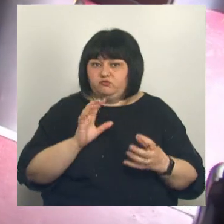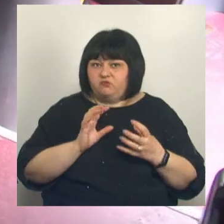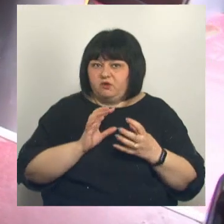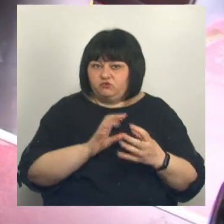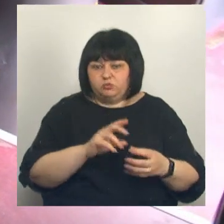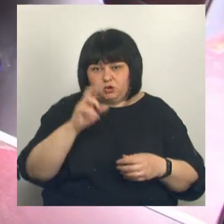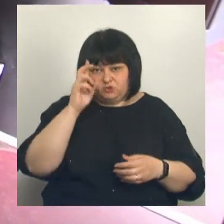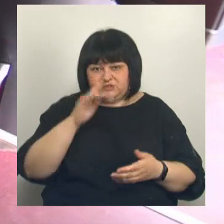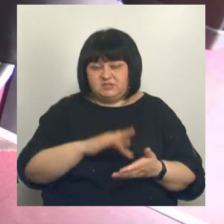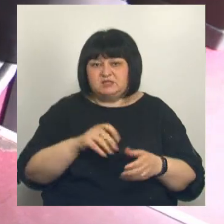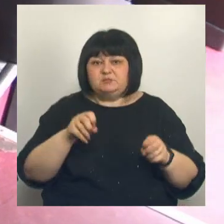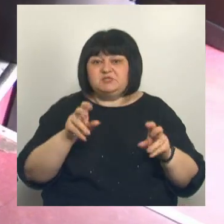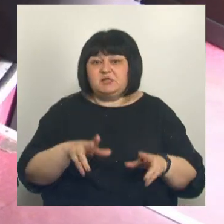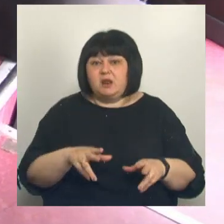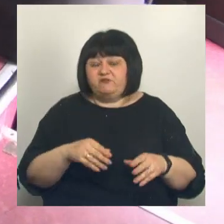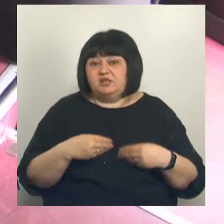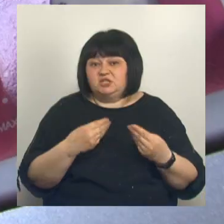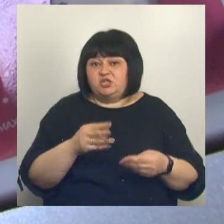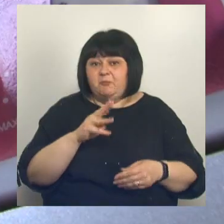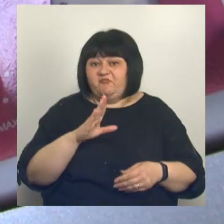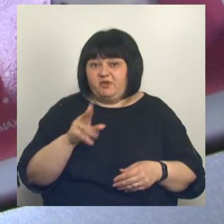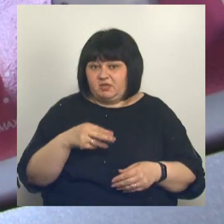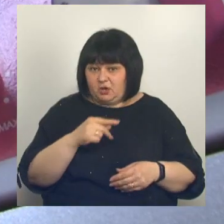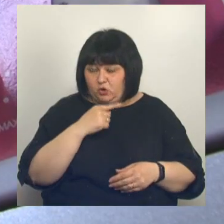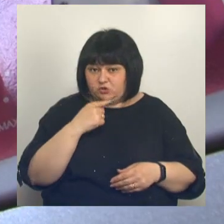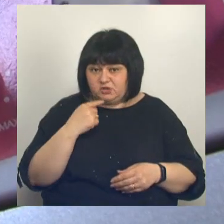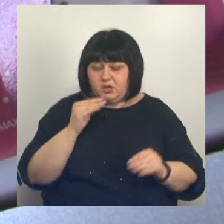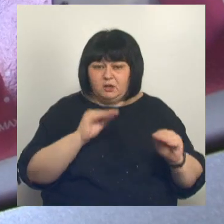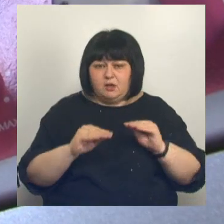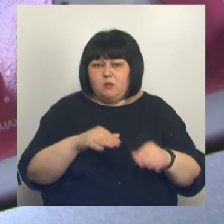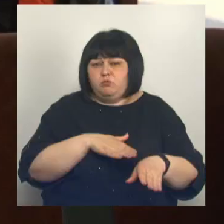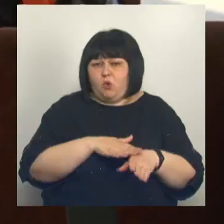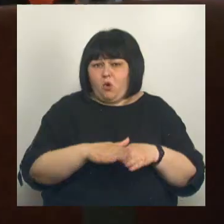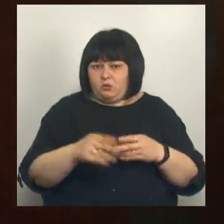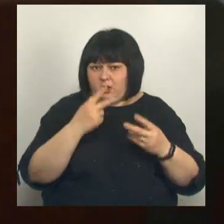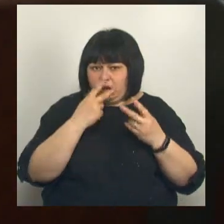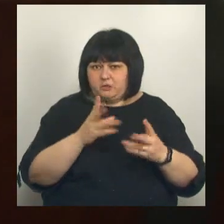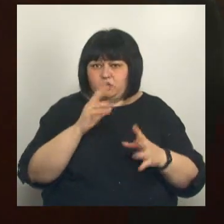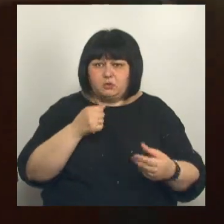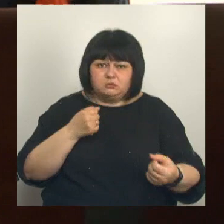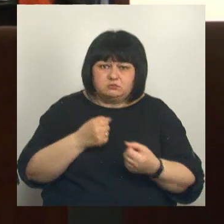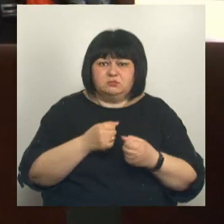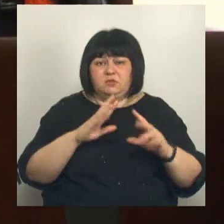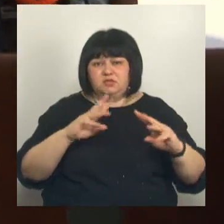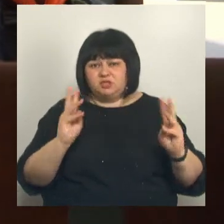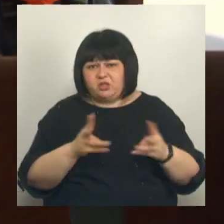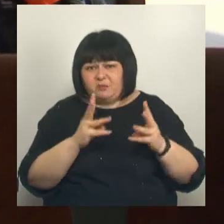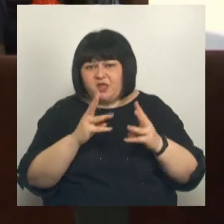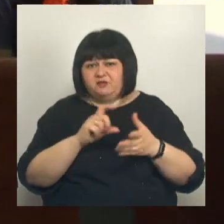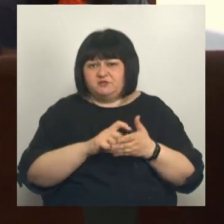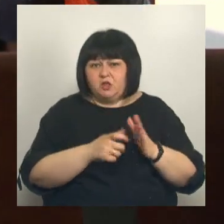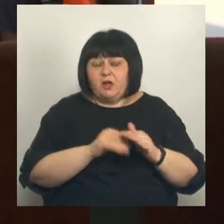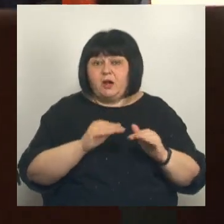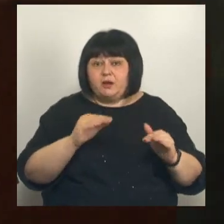Федерального центра специального назначения МВД России. Воссоздается полная картина при столкновении или задымлении салона. Ребятам